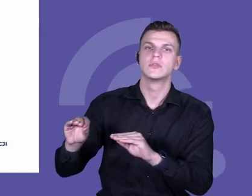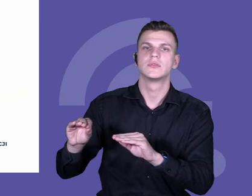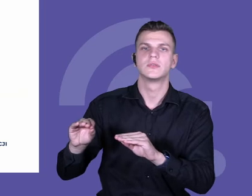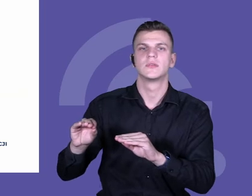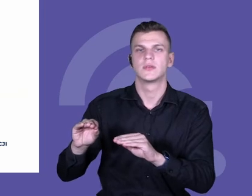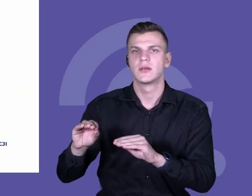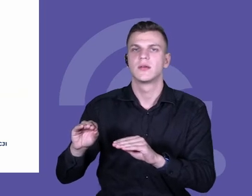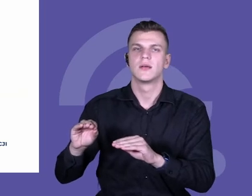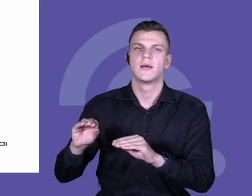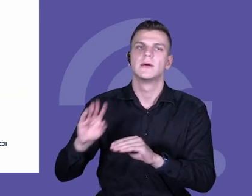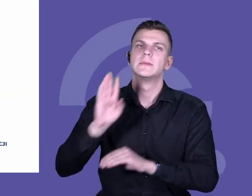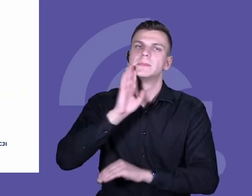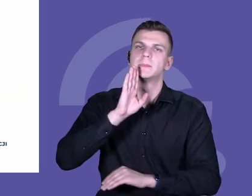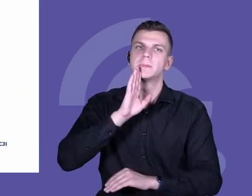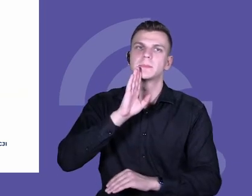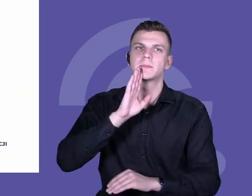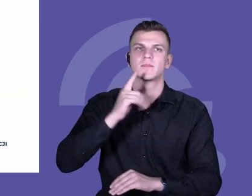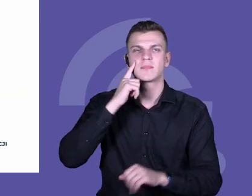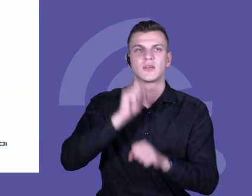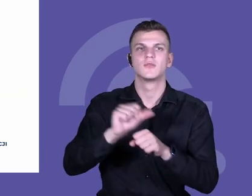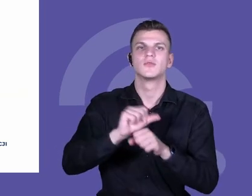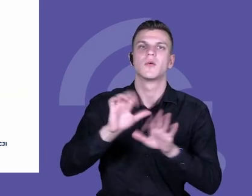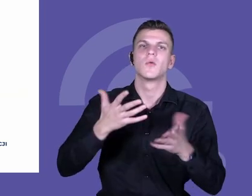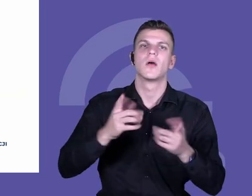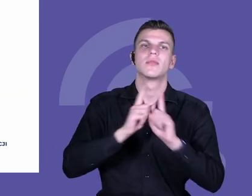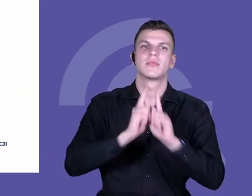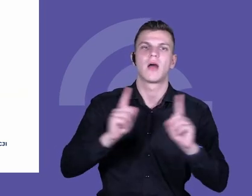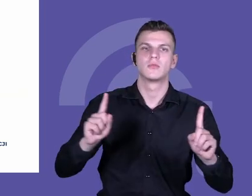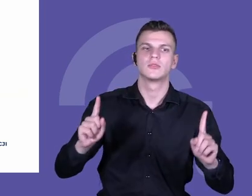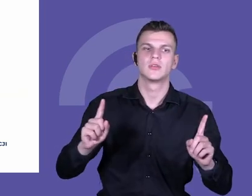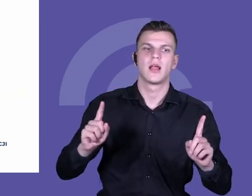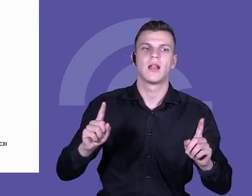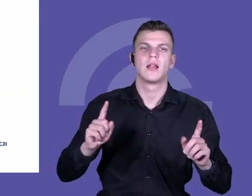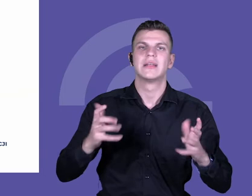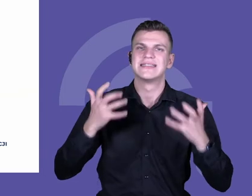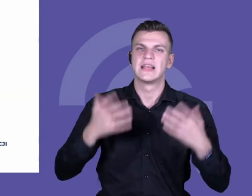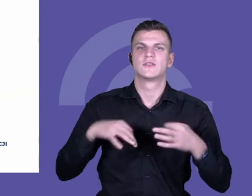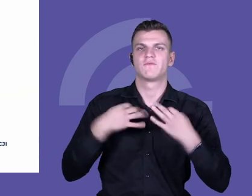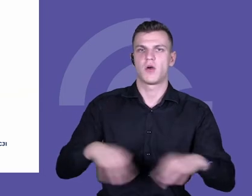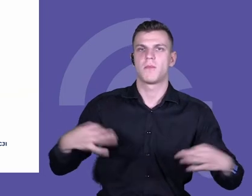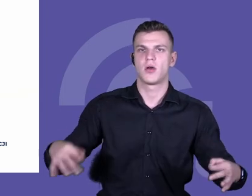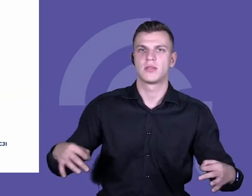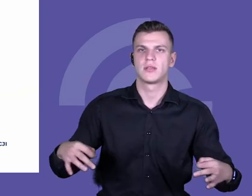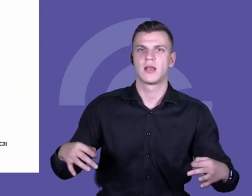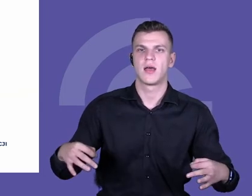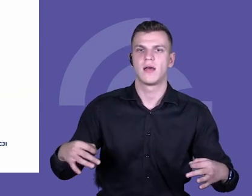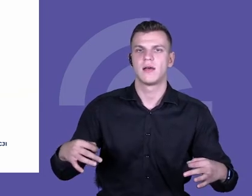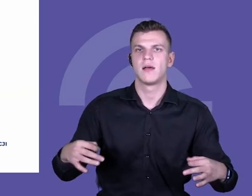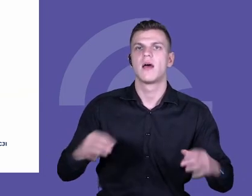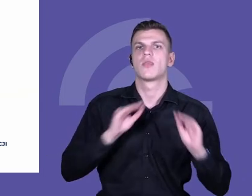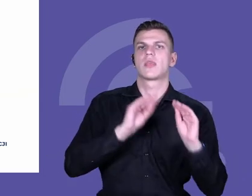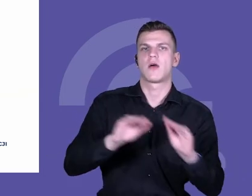przedsięwzięciem. Nauczyciele boją się stracić swojej autonomii, mogą zamknąć drzwi, jest to jakieś takie